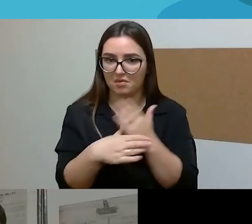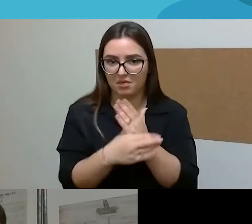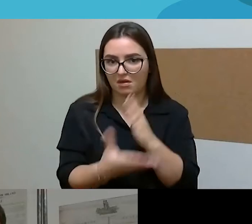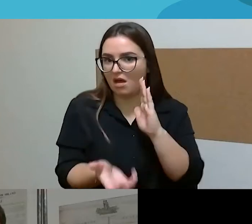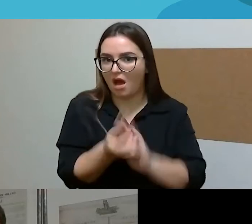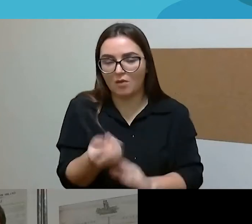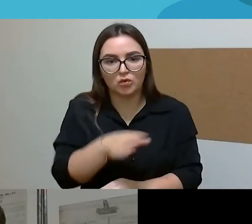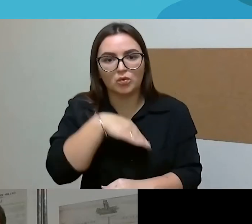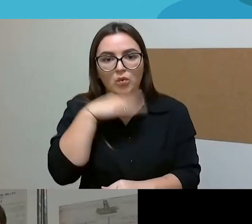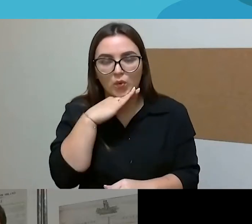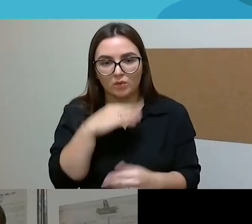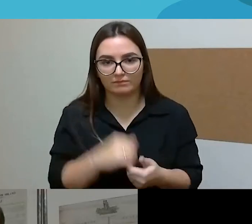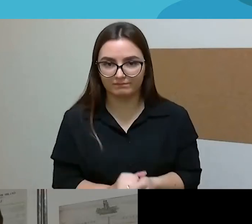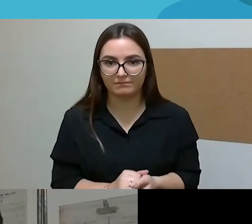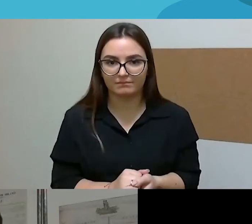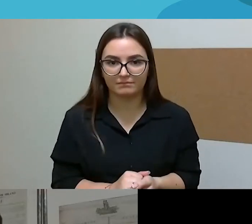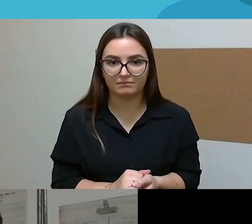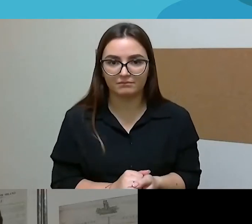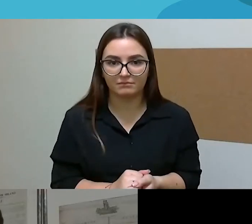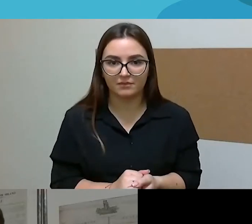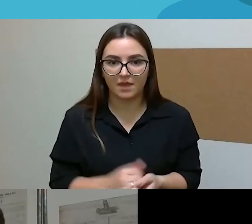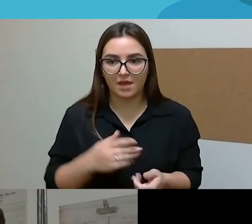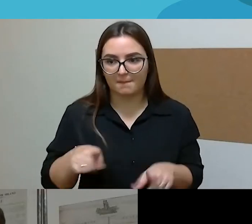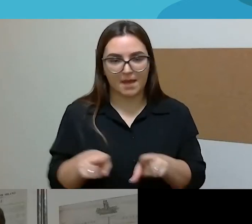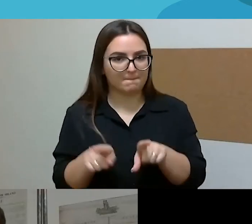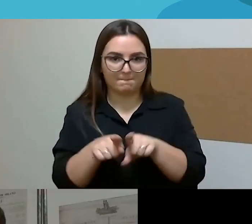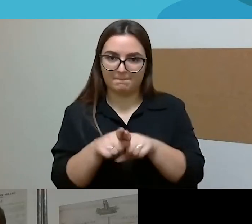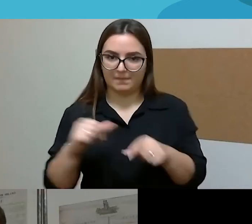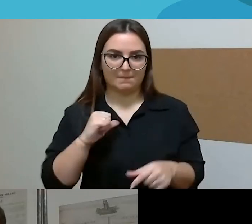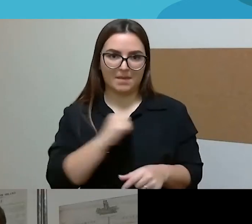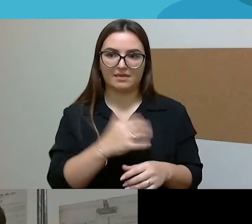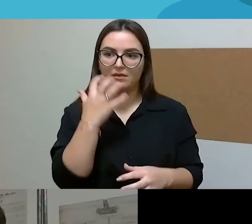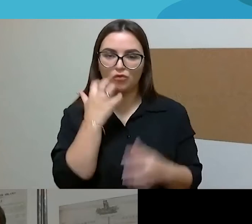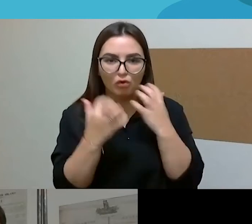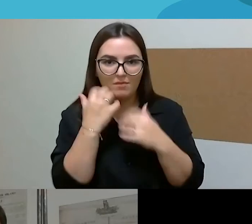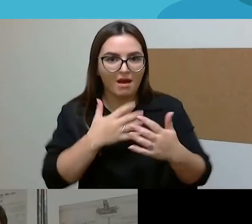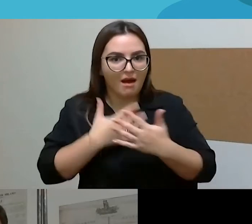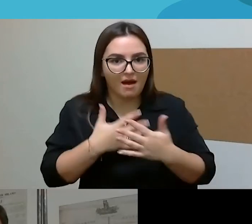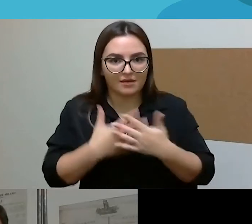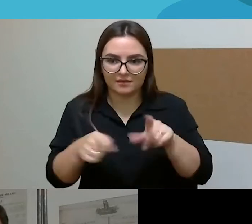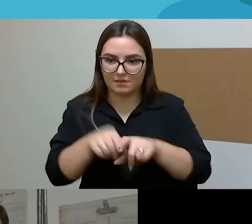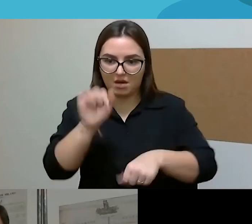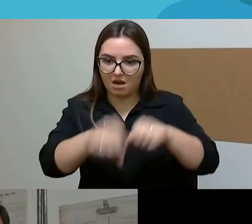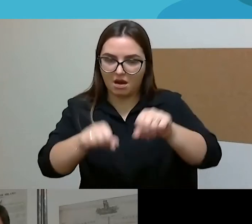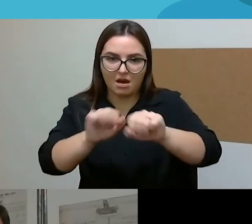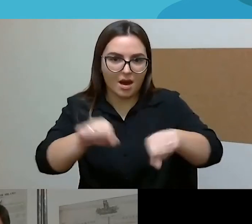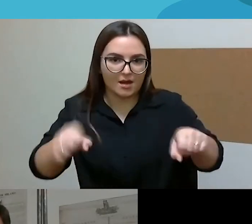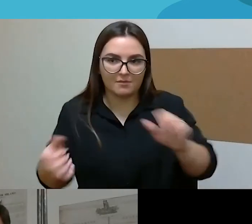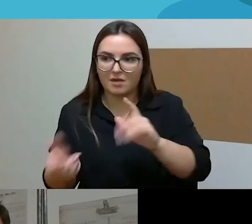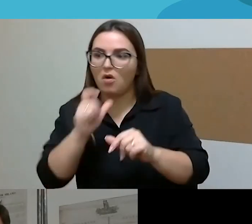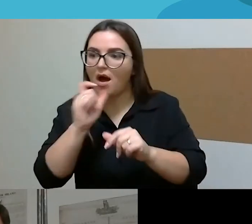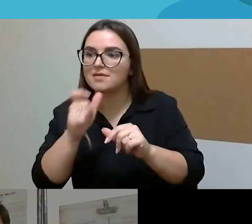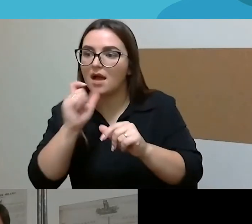ir mano aktyvus domėjimasis man sudarė tikrai daug galimybių gauti